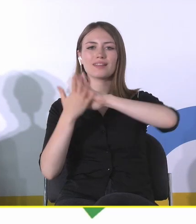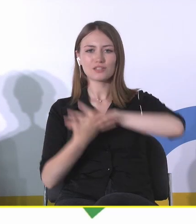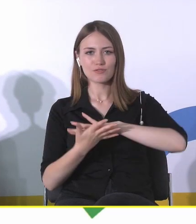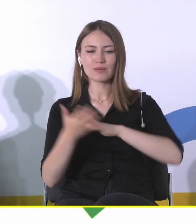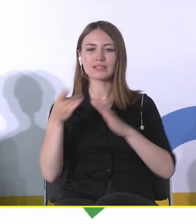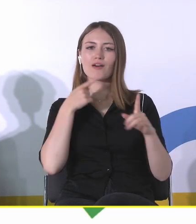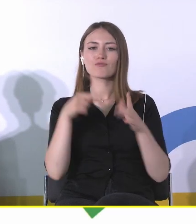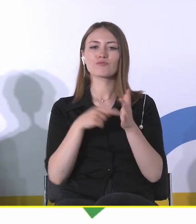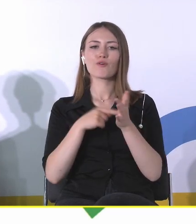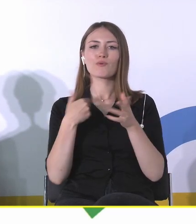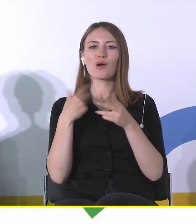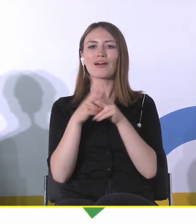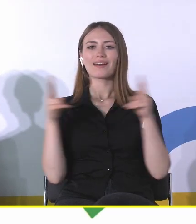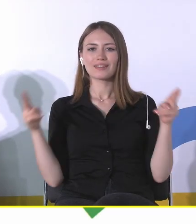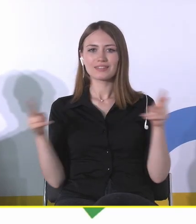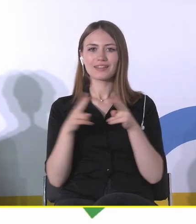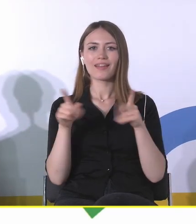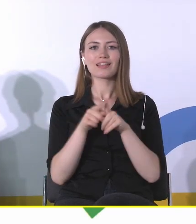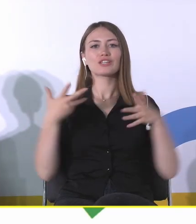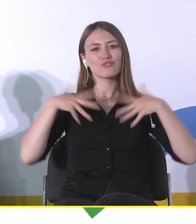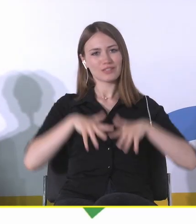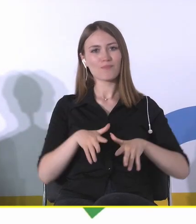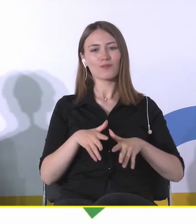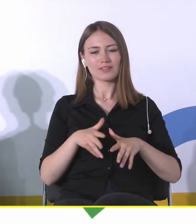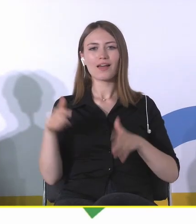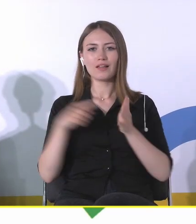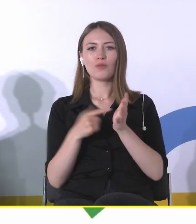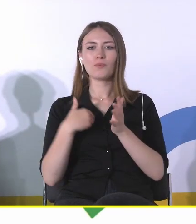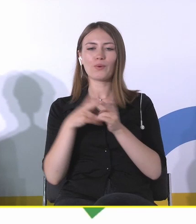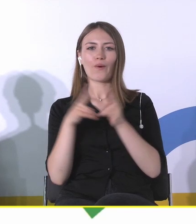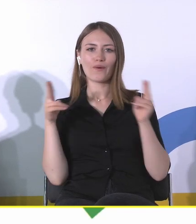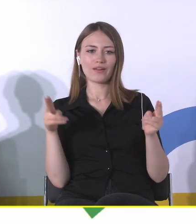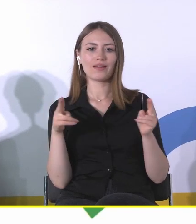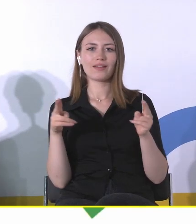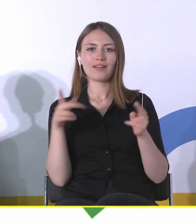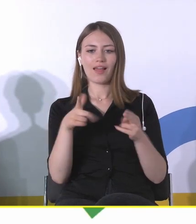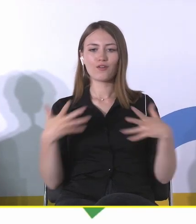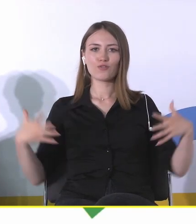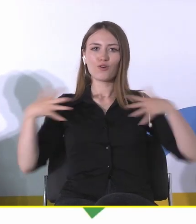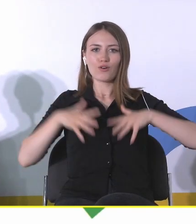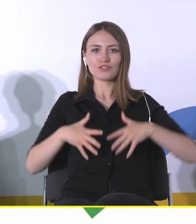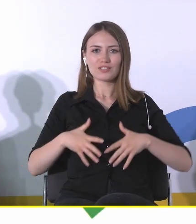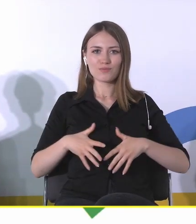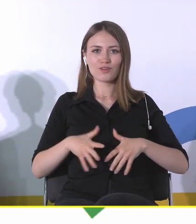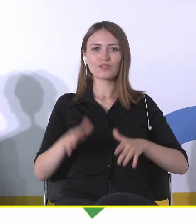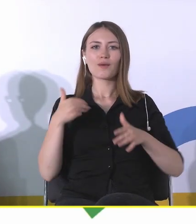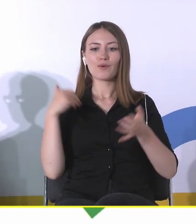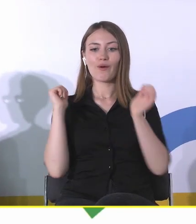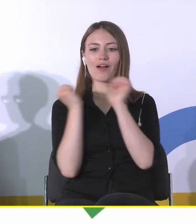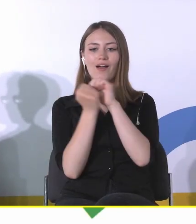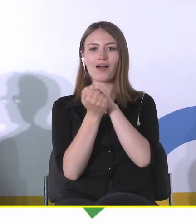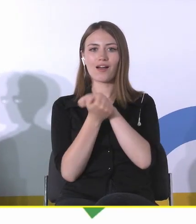o transformacji i o tożsamości, prawda, że to był taki moment też, że te tożsamości zaczęły się zmieniać, rozbudowywać, było